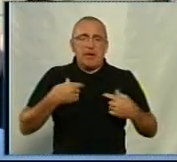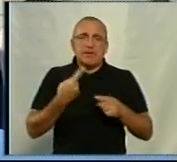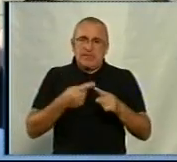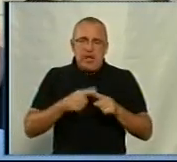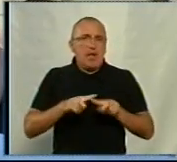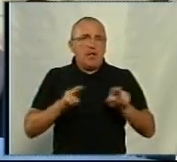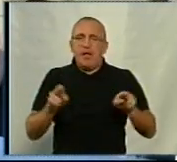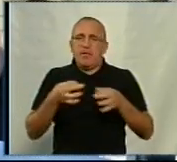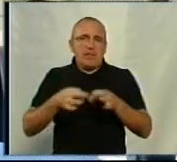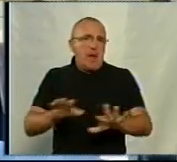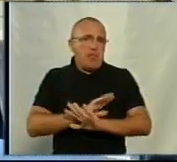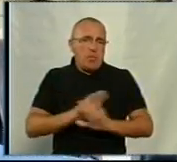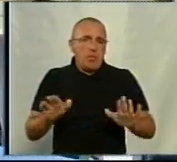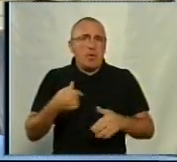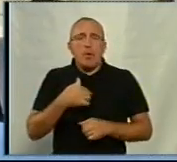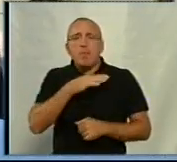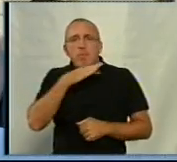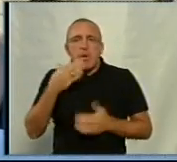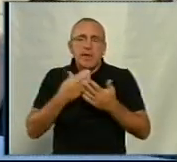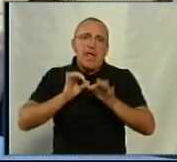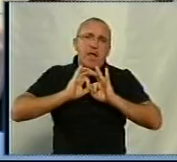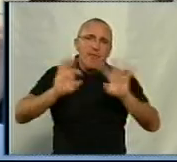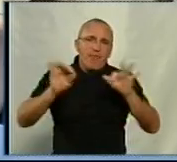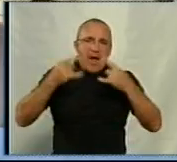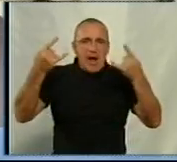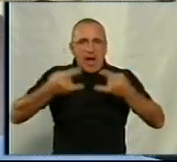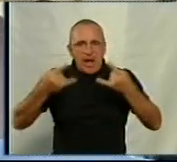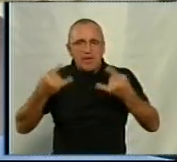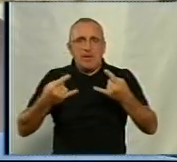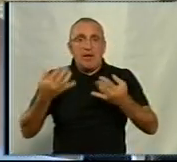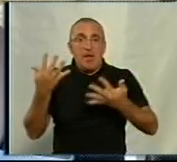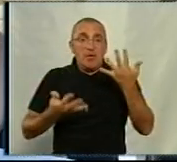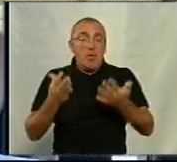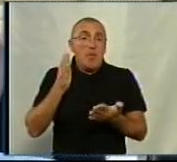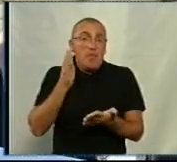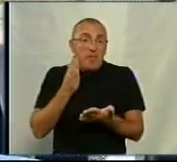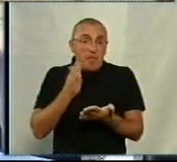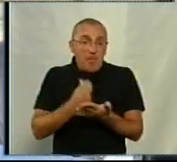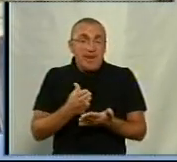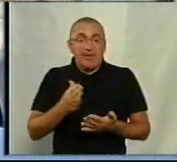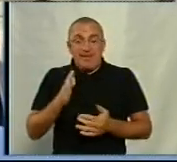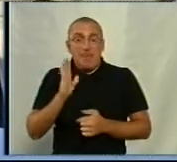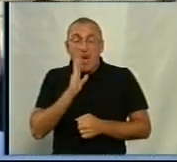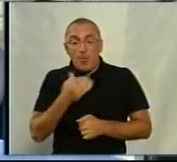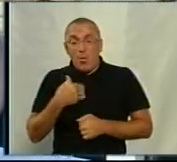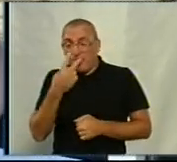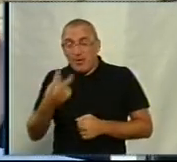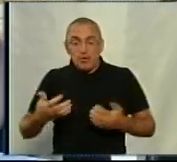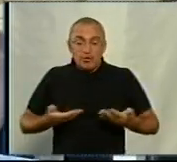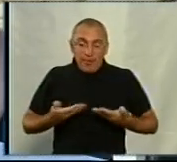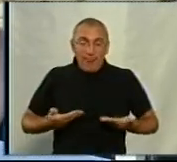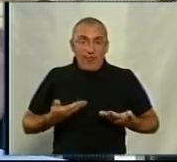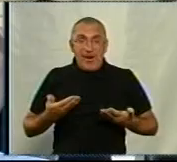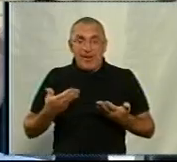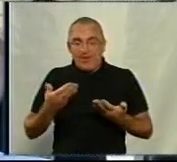теж неприпустимо. Є дуже багато інформаційних каналів. Тобто, якщо мати хоче своїй дитині показати якусь живу тваринку, не треба